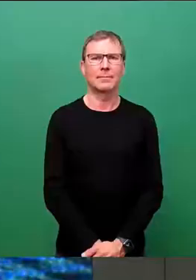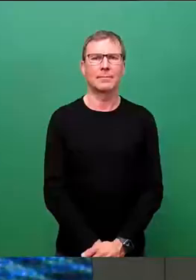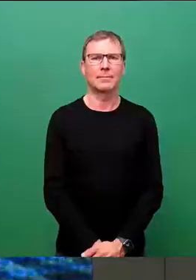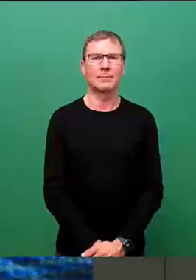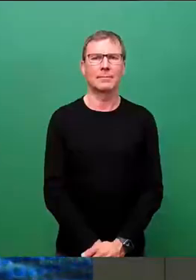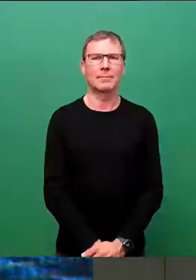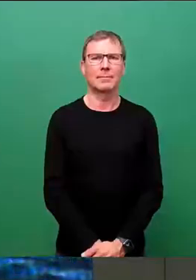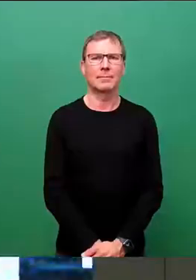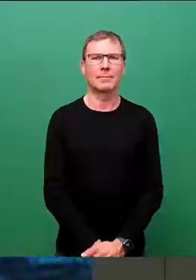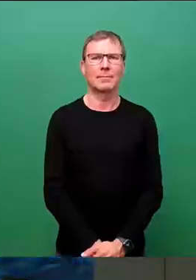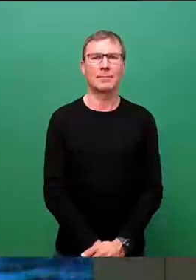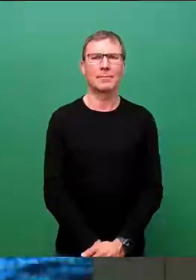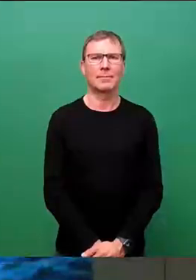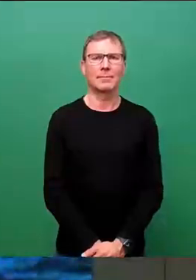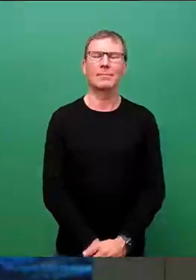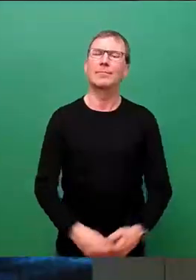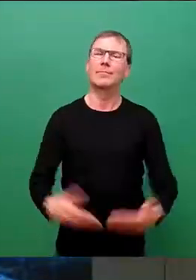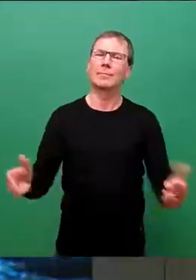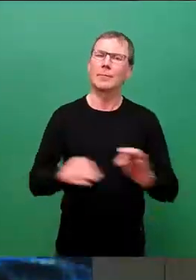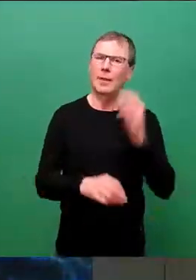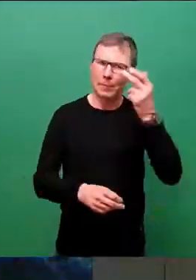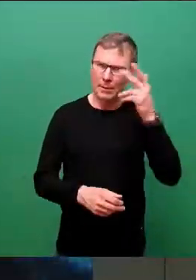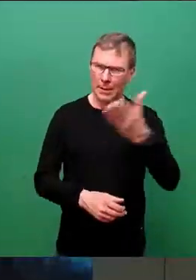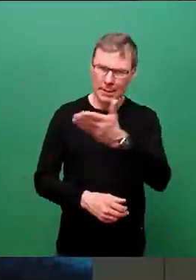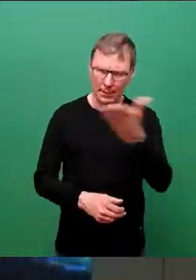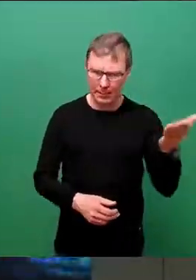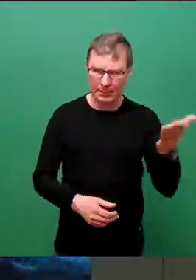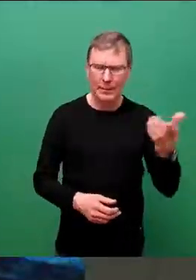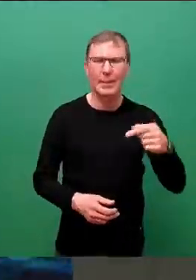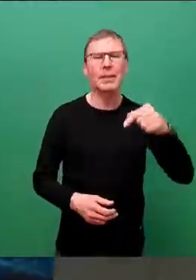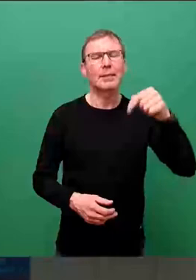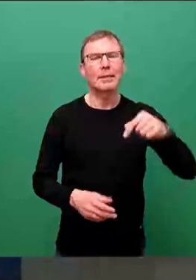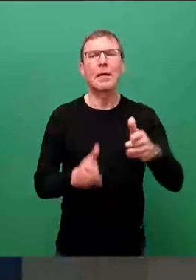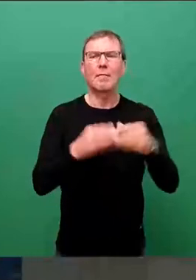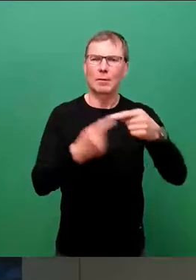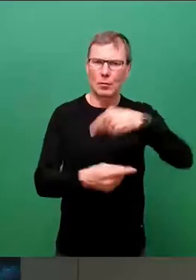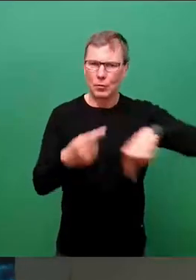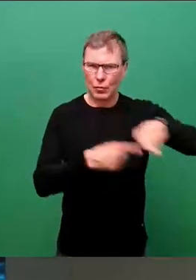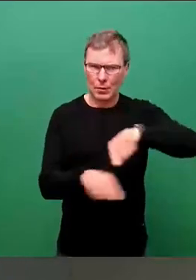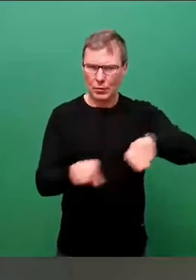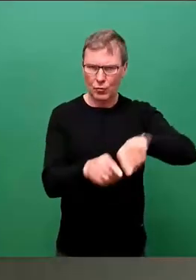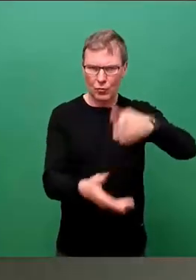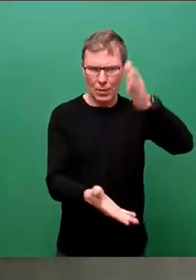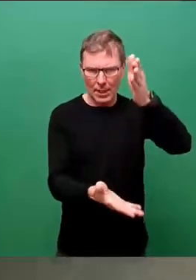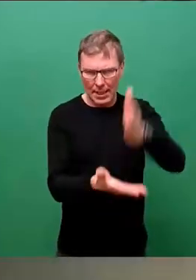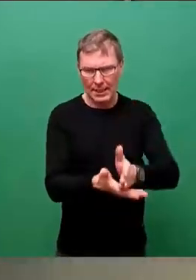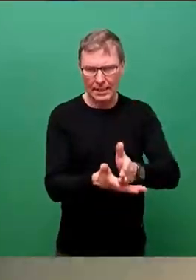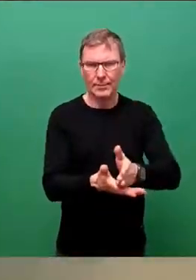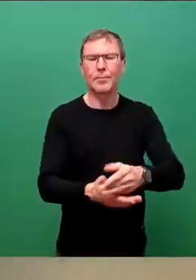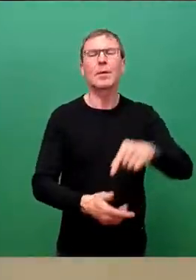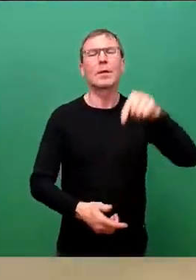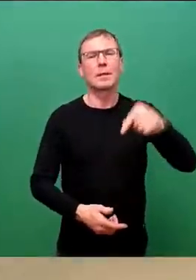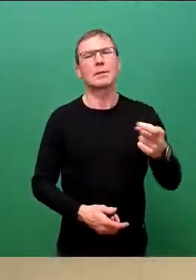So, meine Damen und Herren, damit wäre zunächst die Fraktionsrunde durch und wir kommen